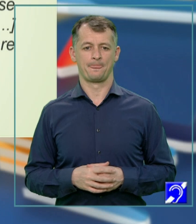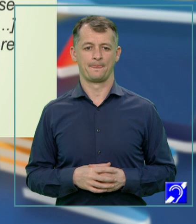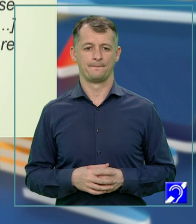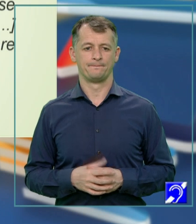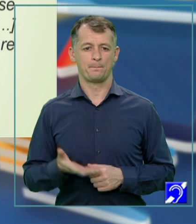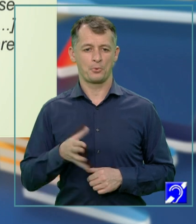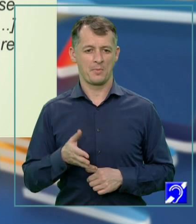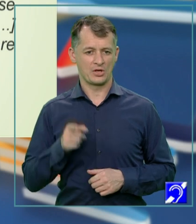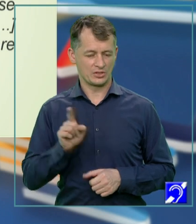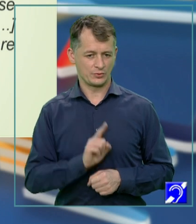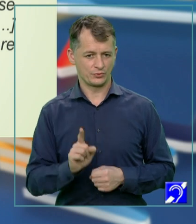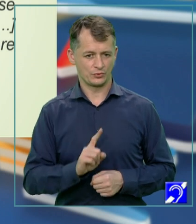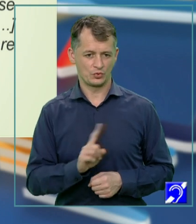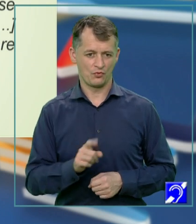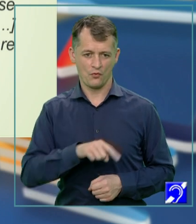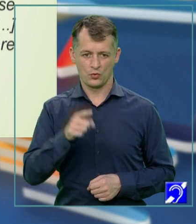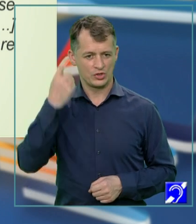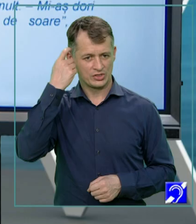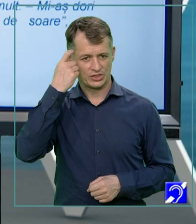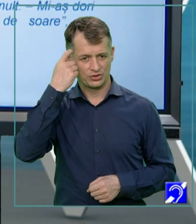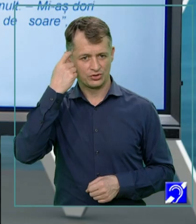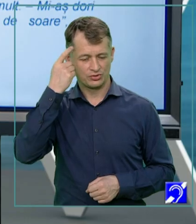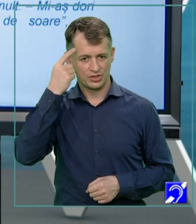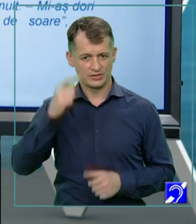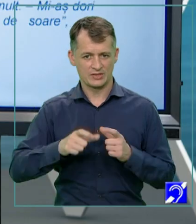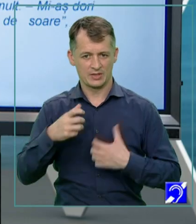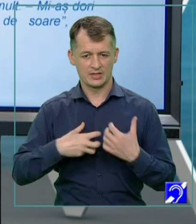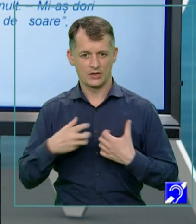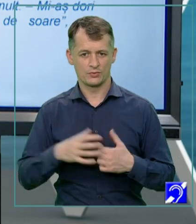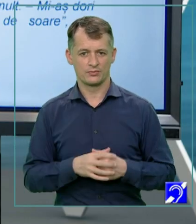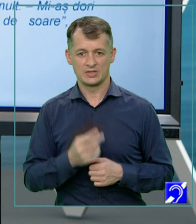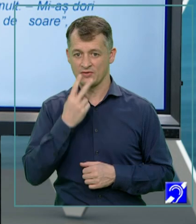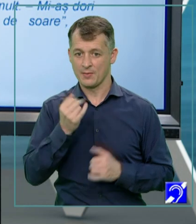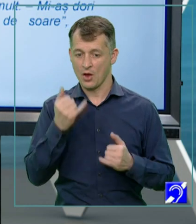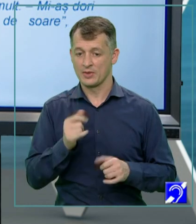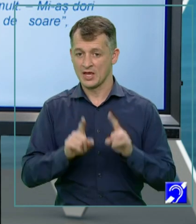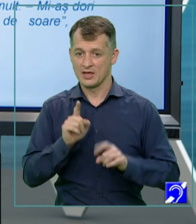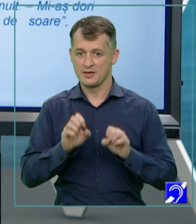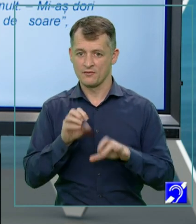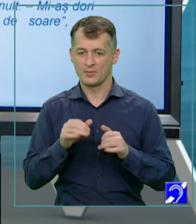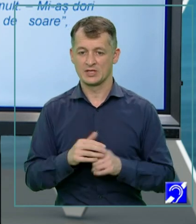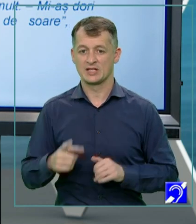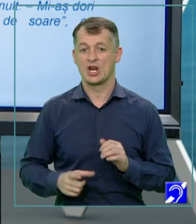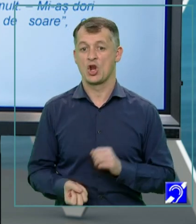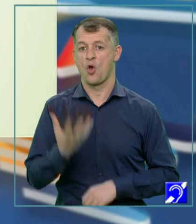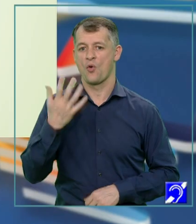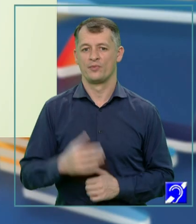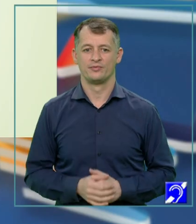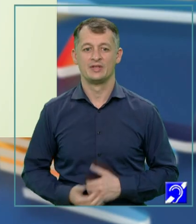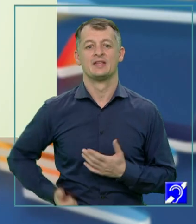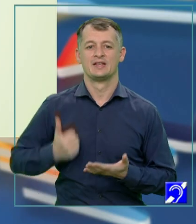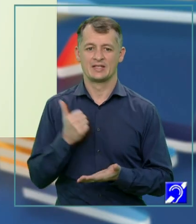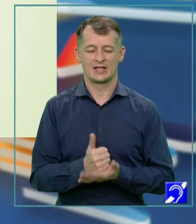aspecte nu le știați despre teatru. Haideți să vedem dacă informația este nouă. Într